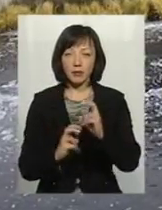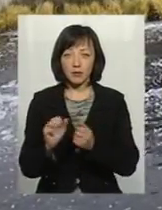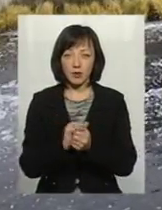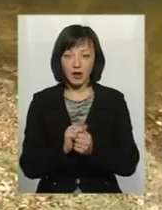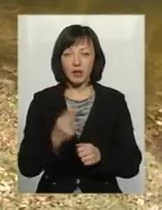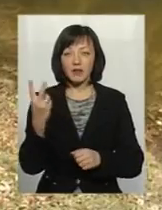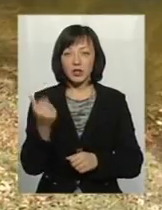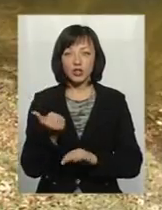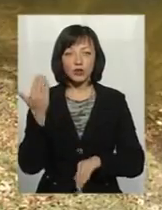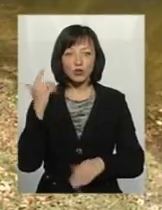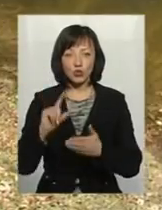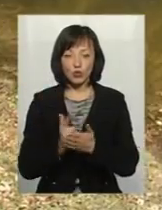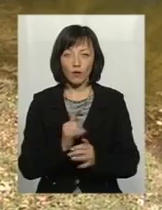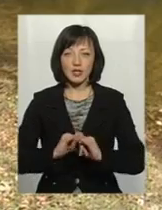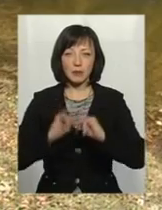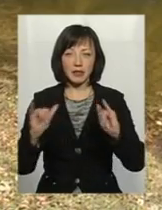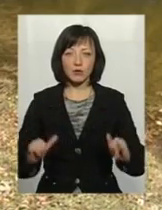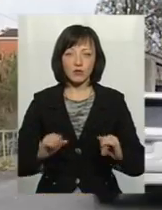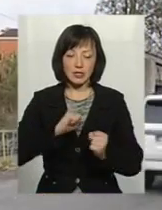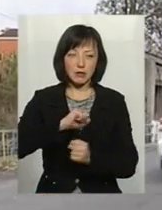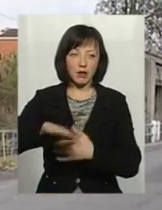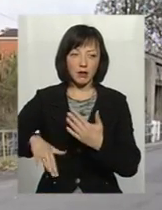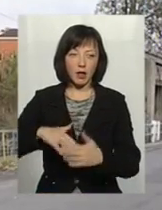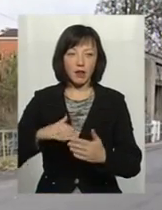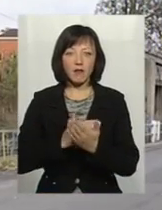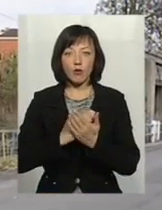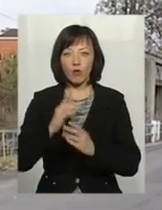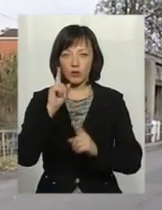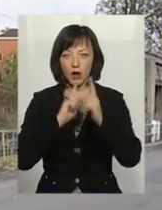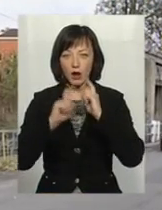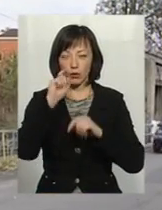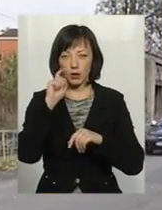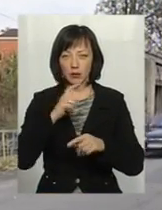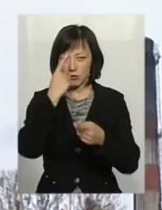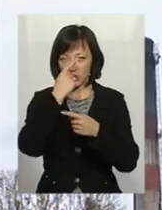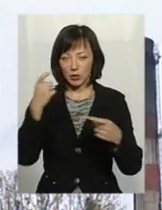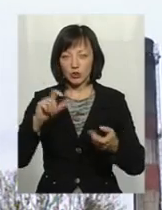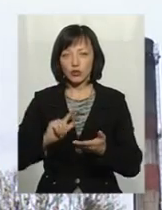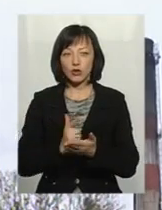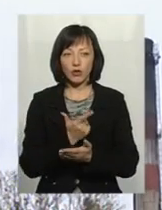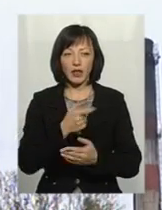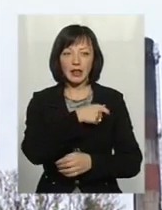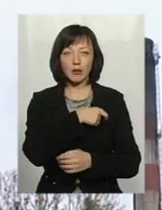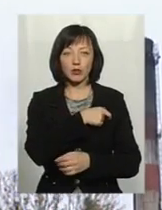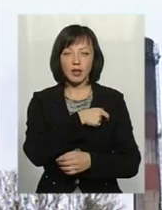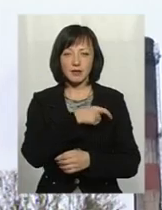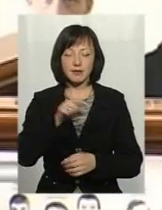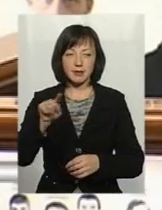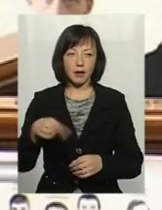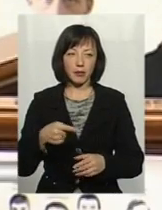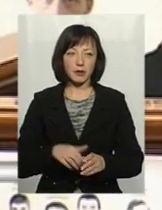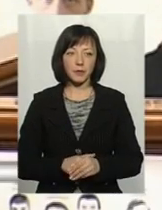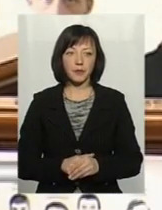фабрики два тижні тому знову спалахнув скандал. Із трибуни Верховної Ради України пролунав черговий депутатський запит.